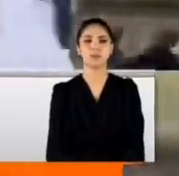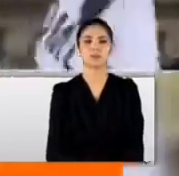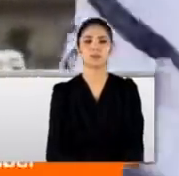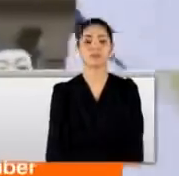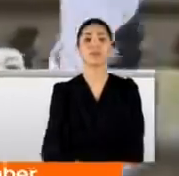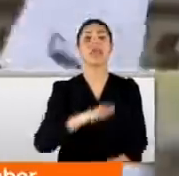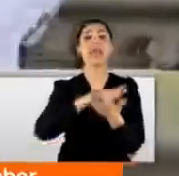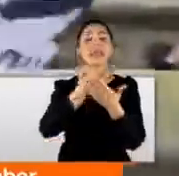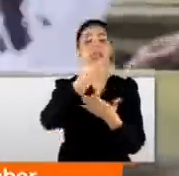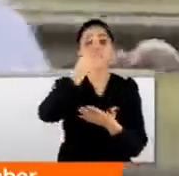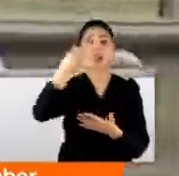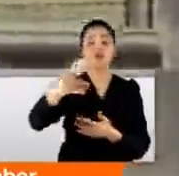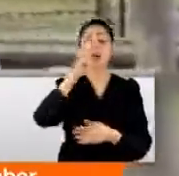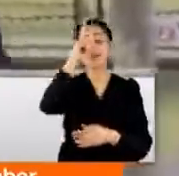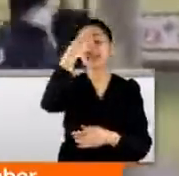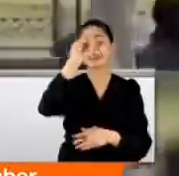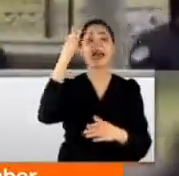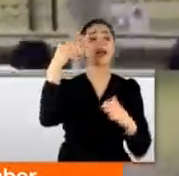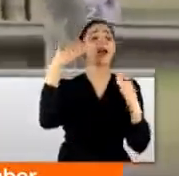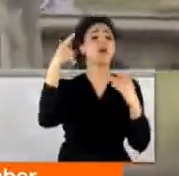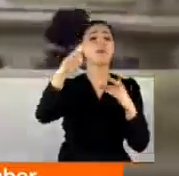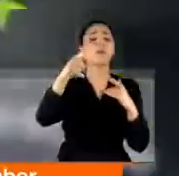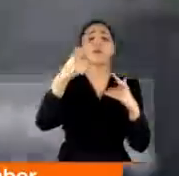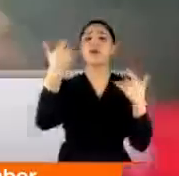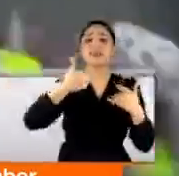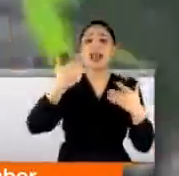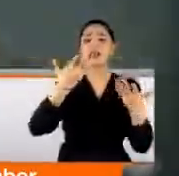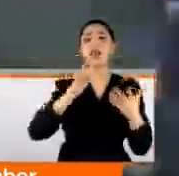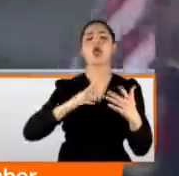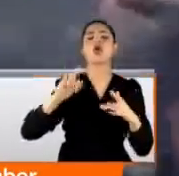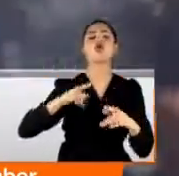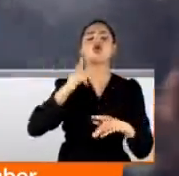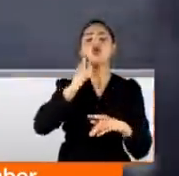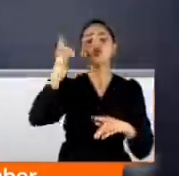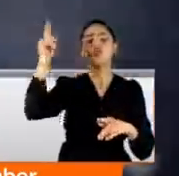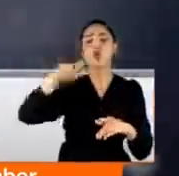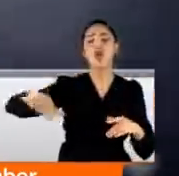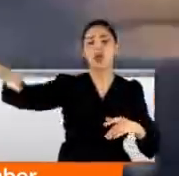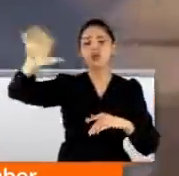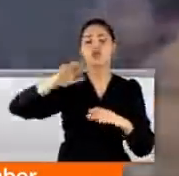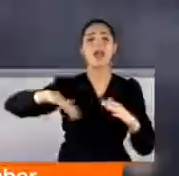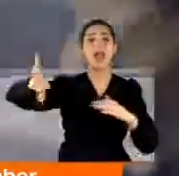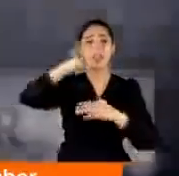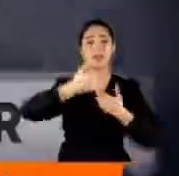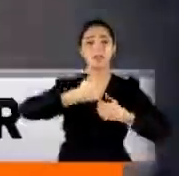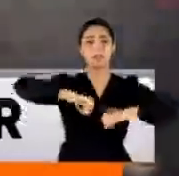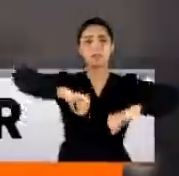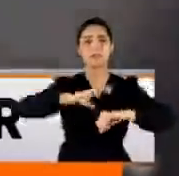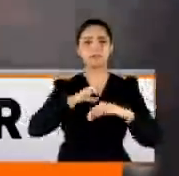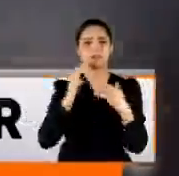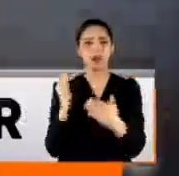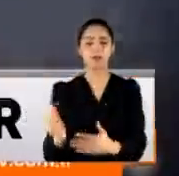İstifa çağrılarının tek adresi demokrat kanat değil, cumhuriyetçiler de birer birer sırtını dönüyor Amerika Başkanı'na.